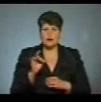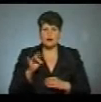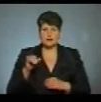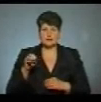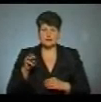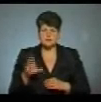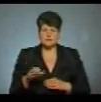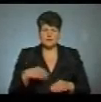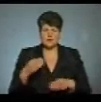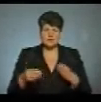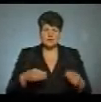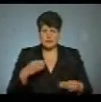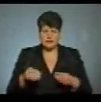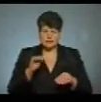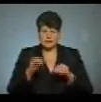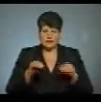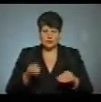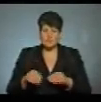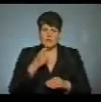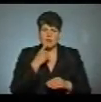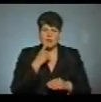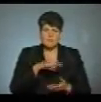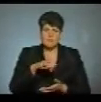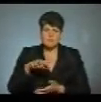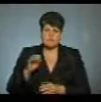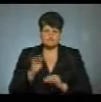розкладають по великодніх пакетах яйця та паски.